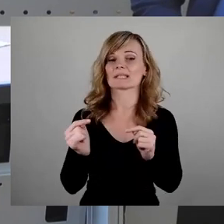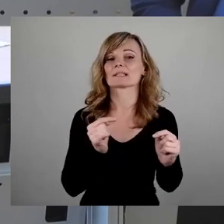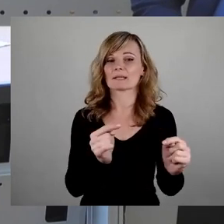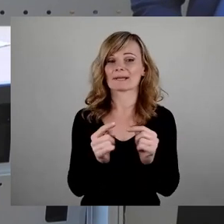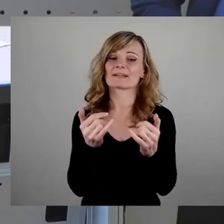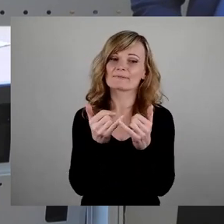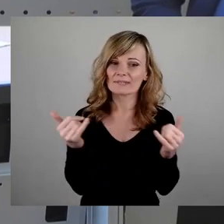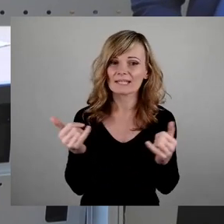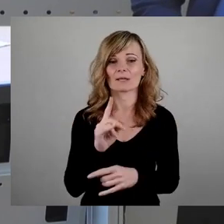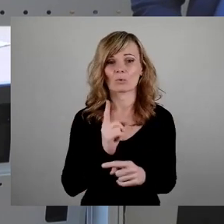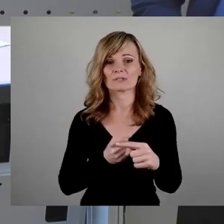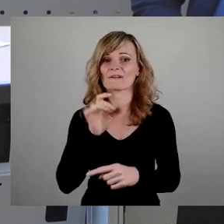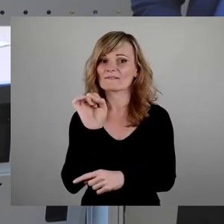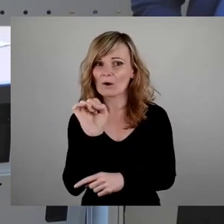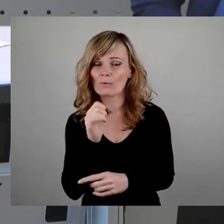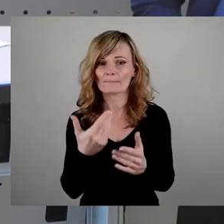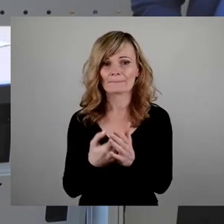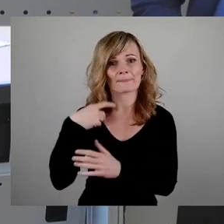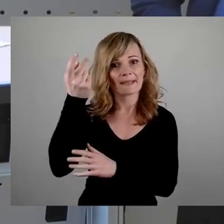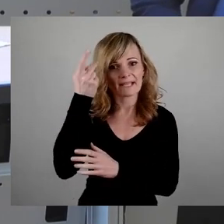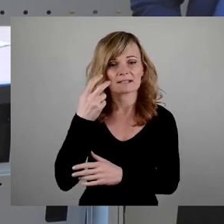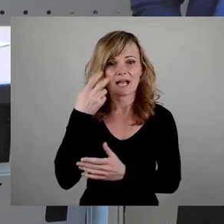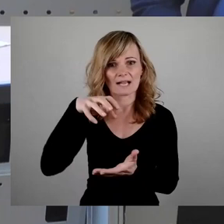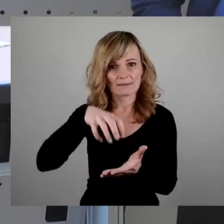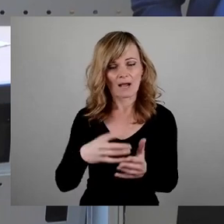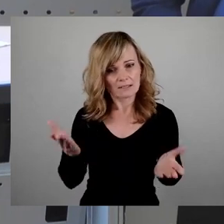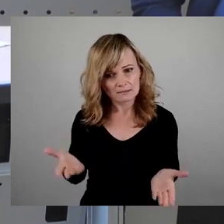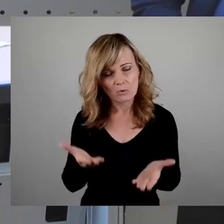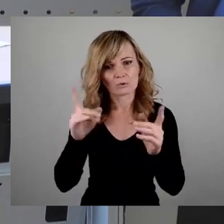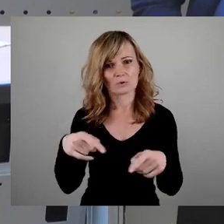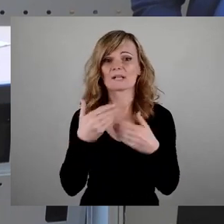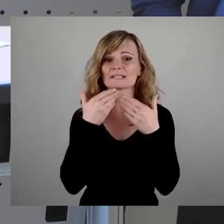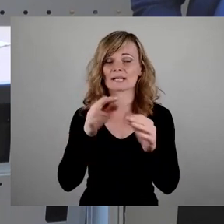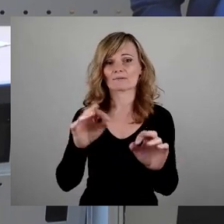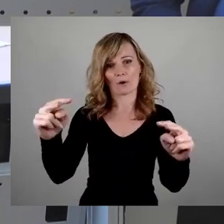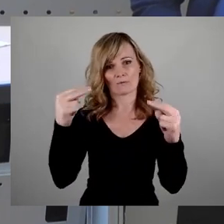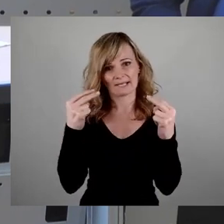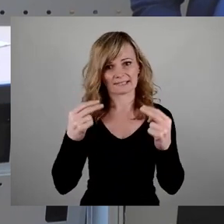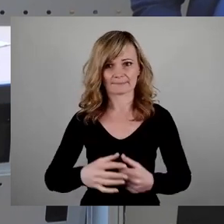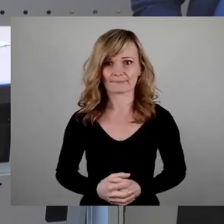und Warum des Erinnerns auf dem Altmarkt anstoßen soll. Ich danke Ihnen für Ihre Aufmerksamkeit.